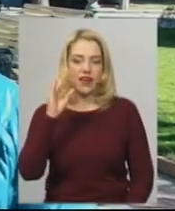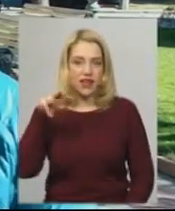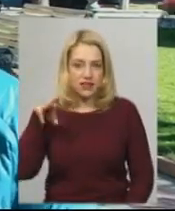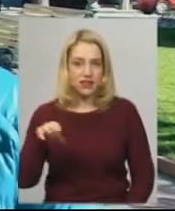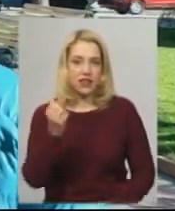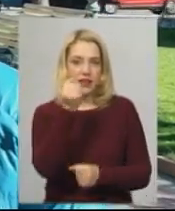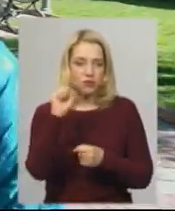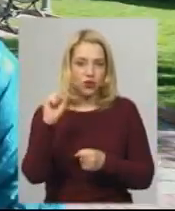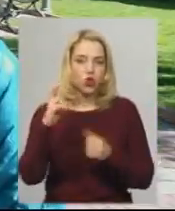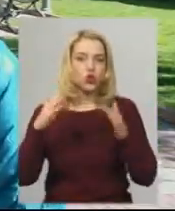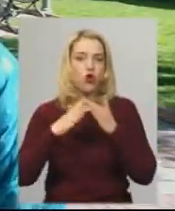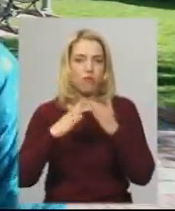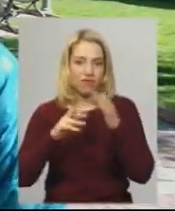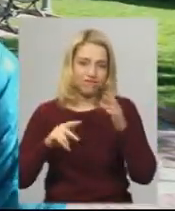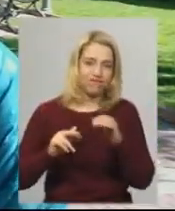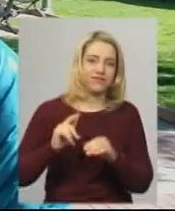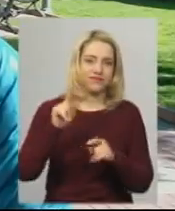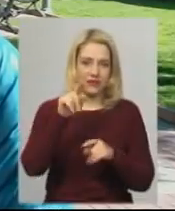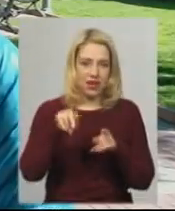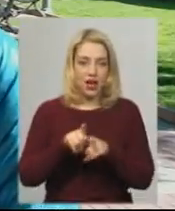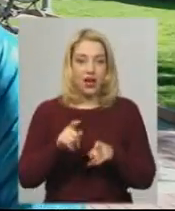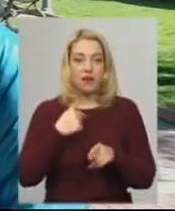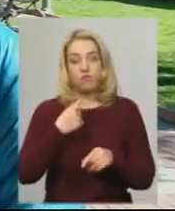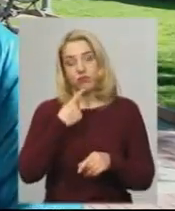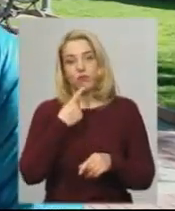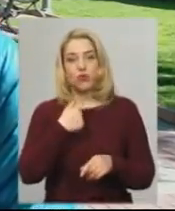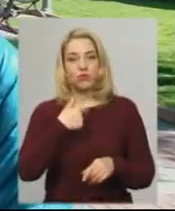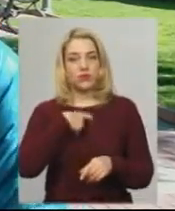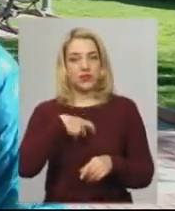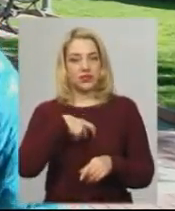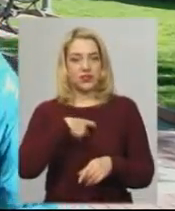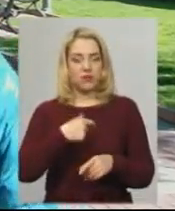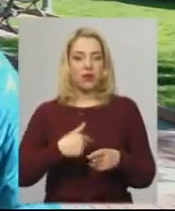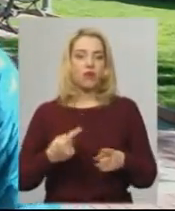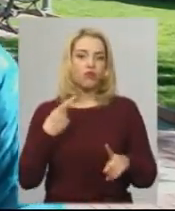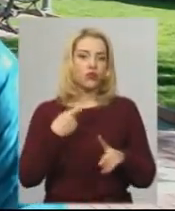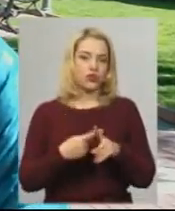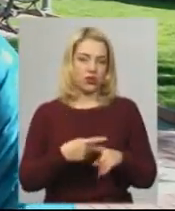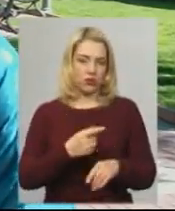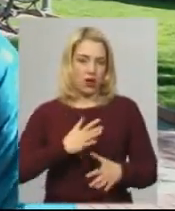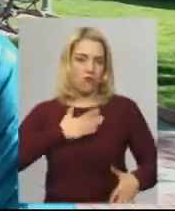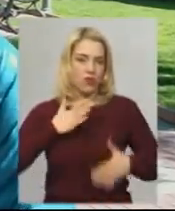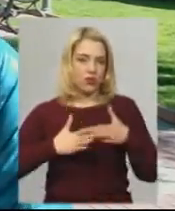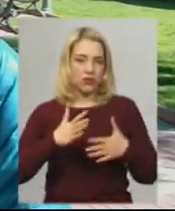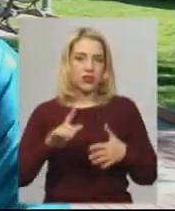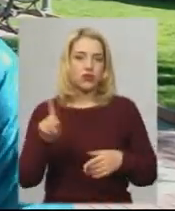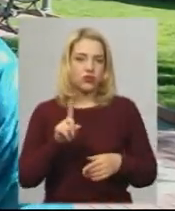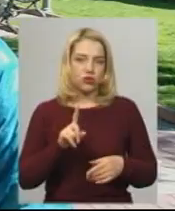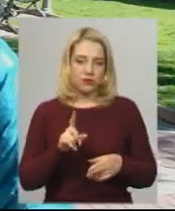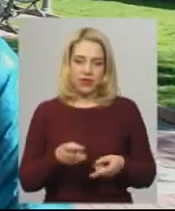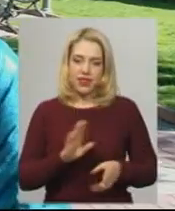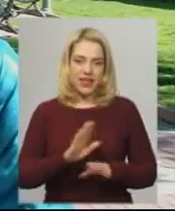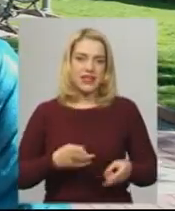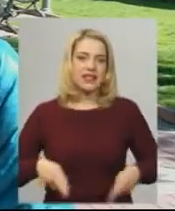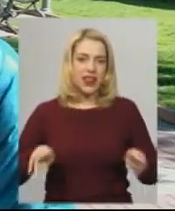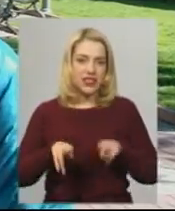подивився прямий ефір. Думаю, чому б не спробувати, щоб якраз додаткова мотивація, щоб не залишити тренування і підтримувати